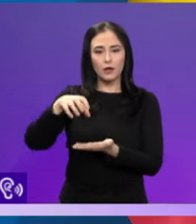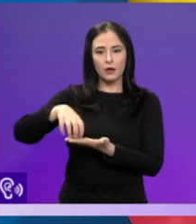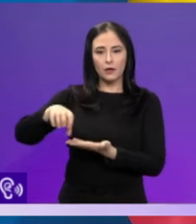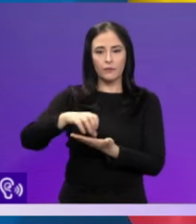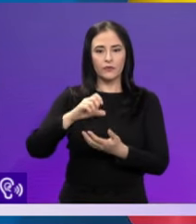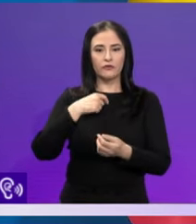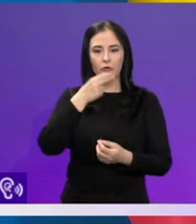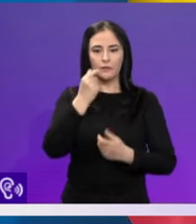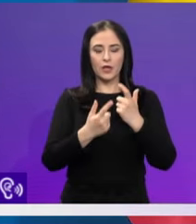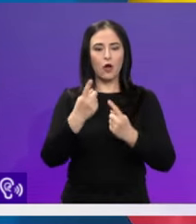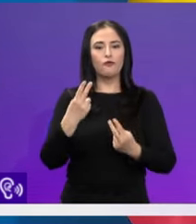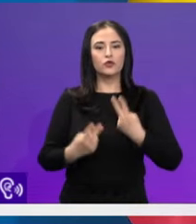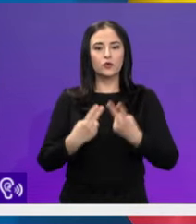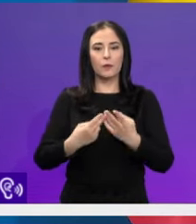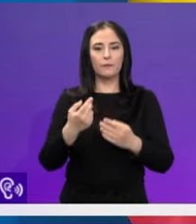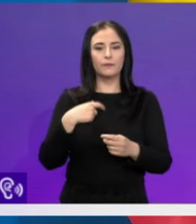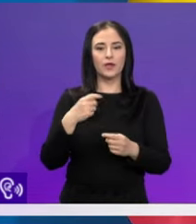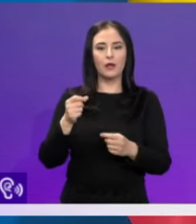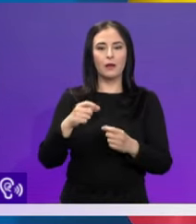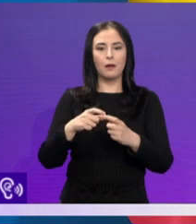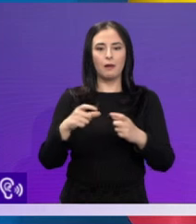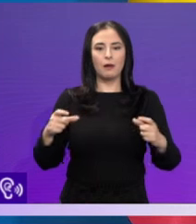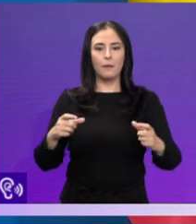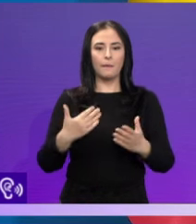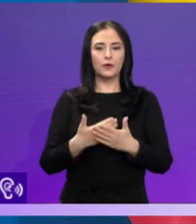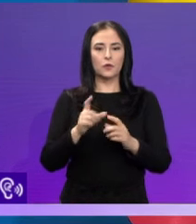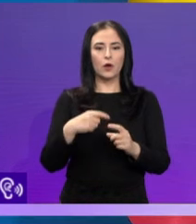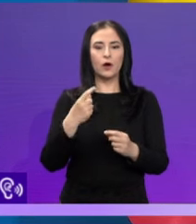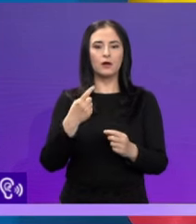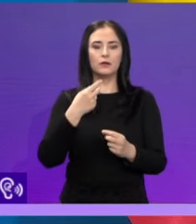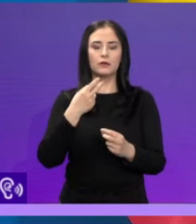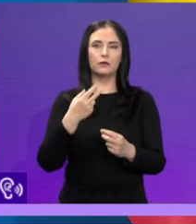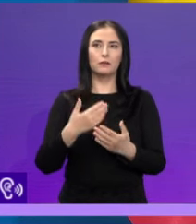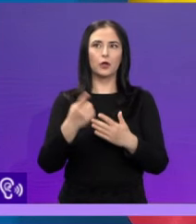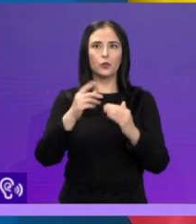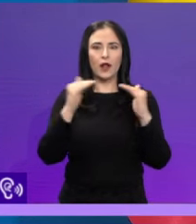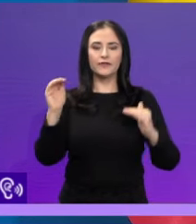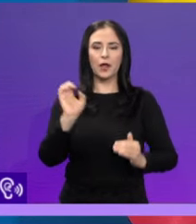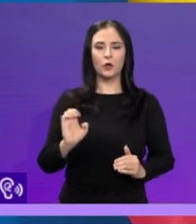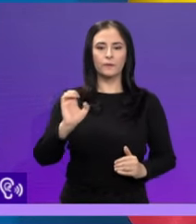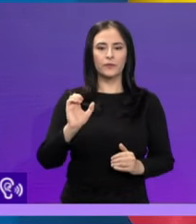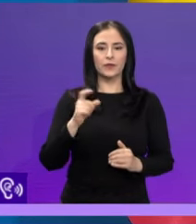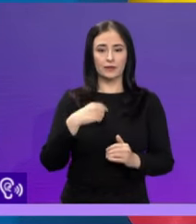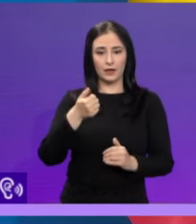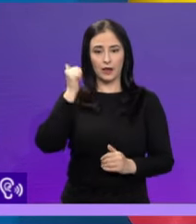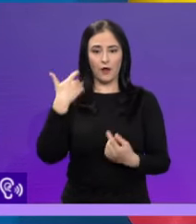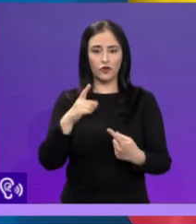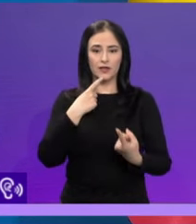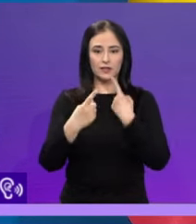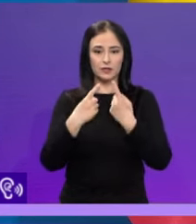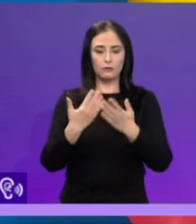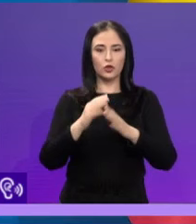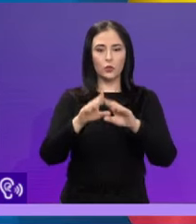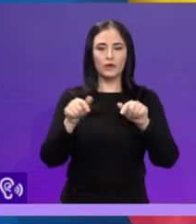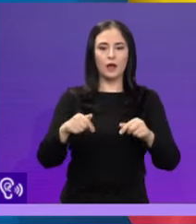devin funcționale benzile dedicate vehiculor matriculate în Uniunea Europeană. De ieri s-a deschis circulația